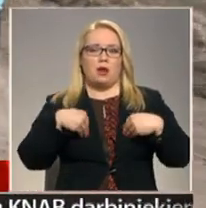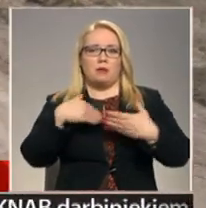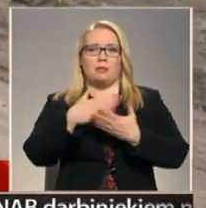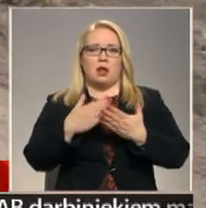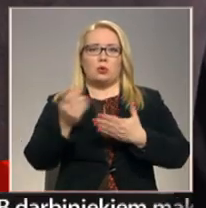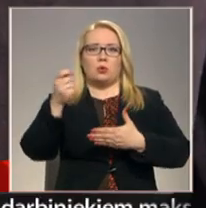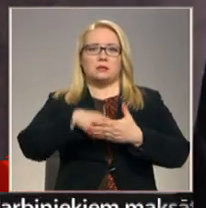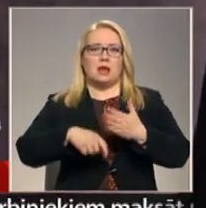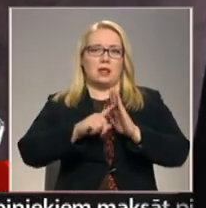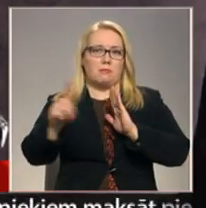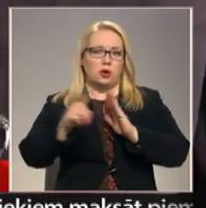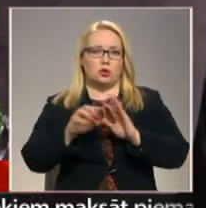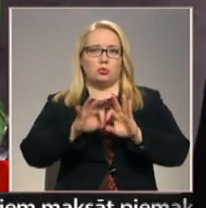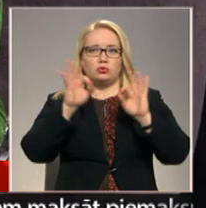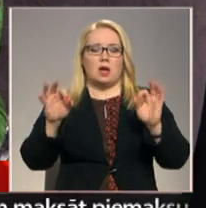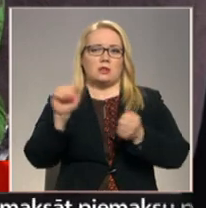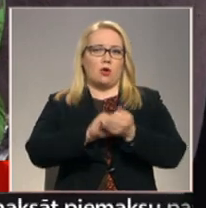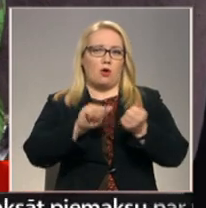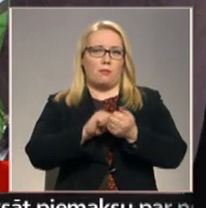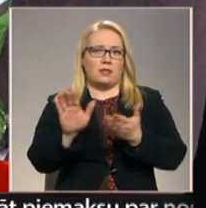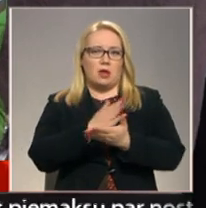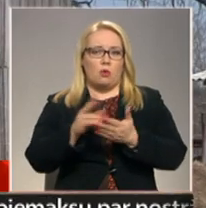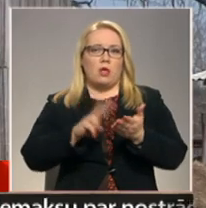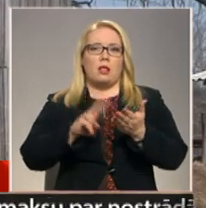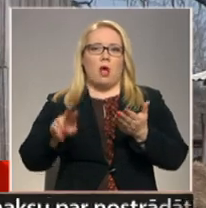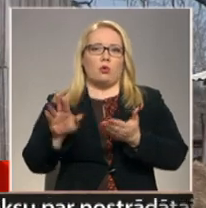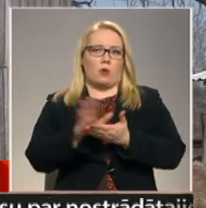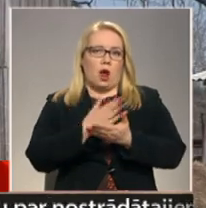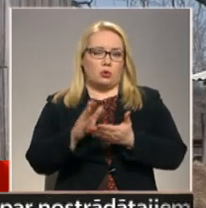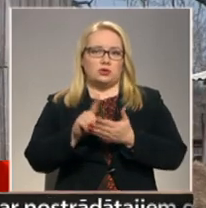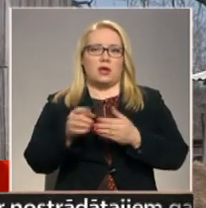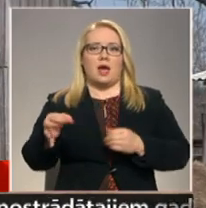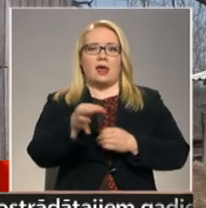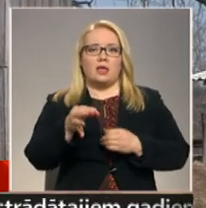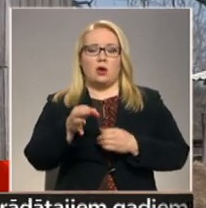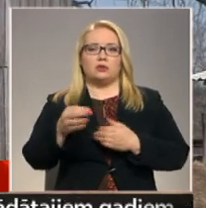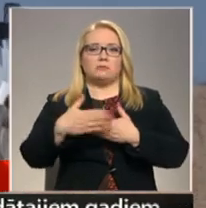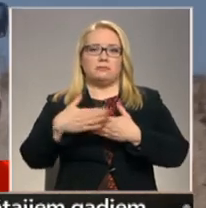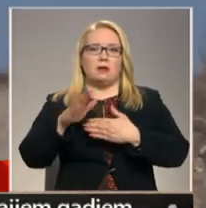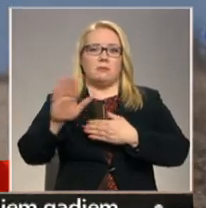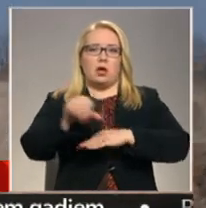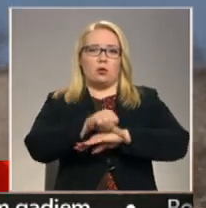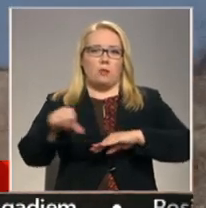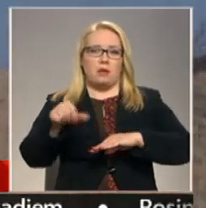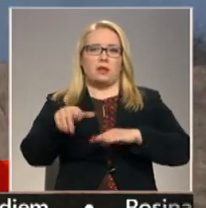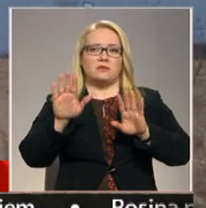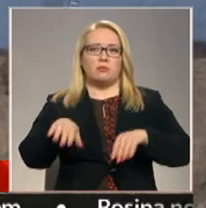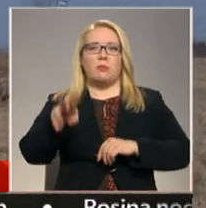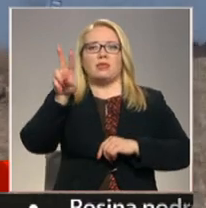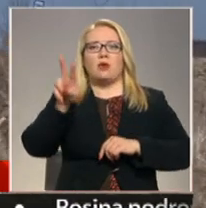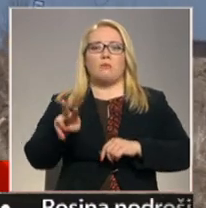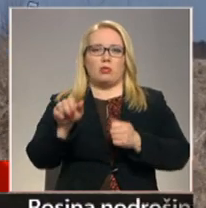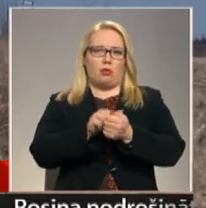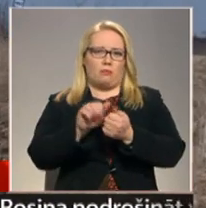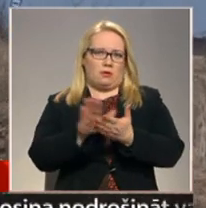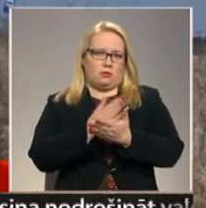slēgtajiem maršrutiem, ir uzsākta dokumentācijas un atļauju kārtošana. Tā kā reģions atrodas pierobežā, tas var aizņemt pat divus mēnešus.